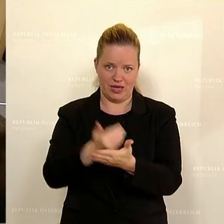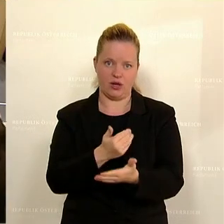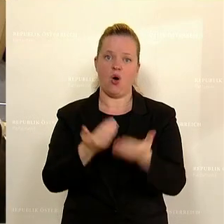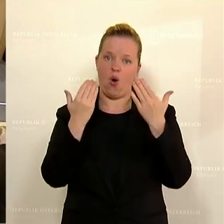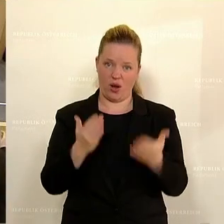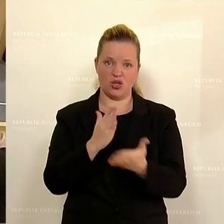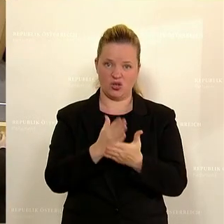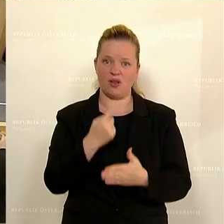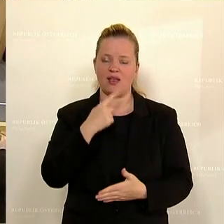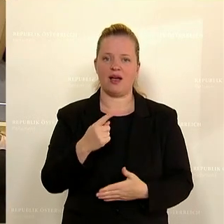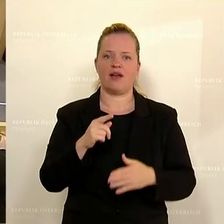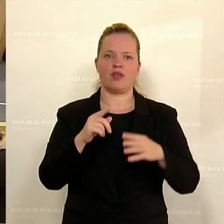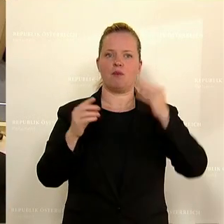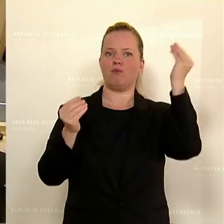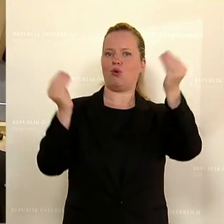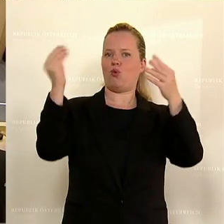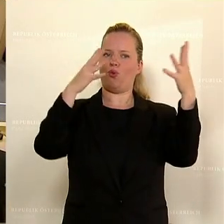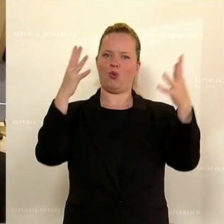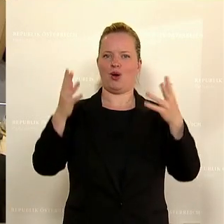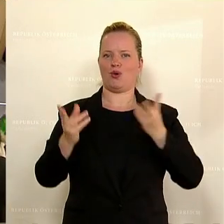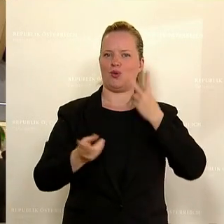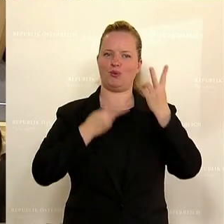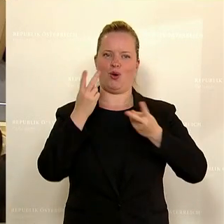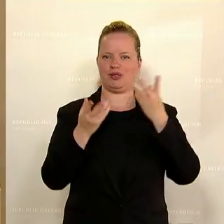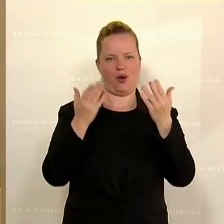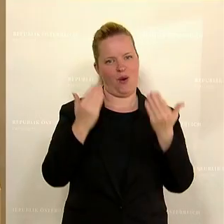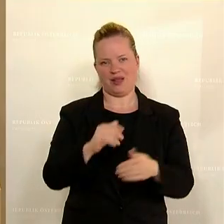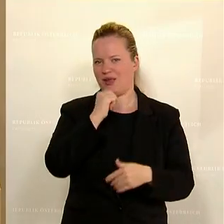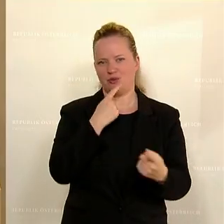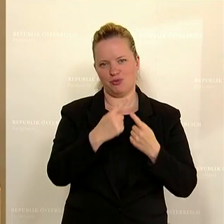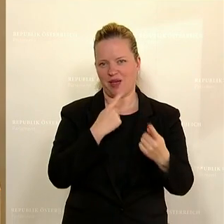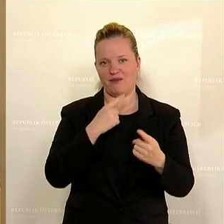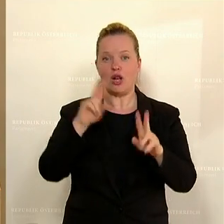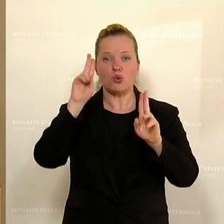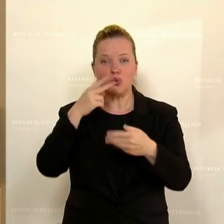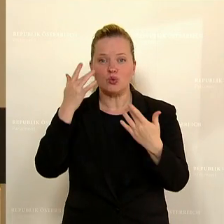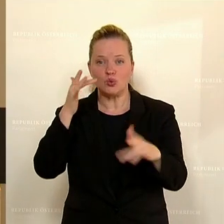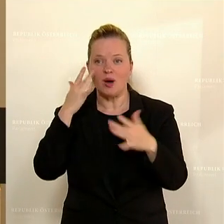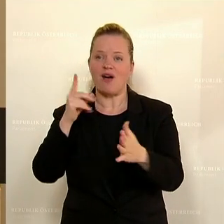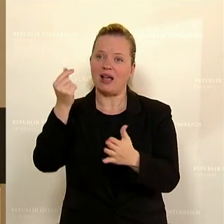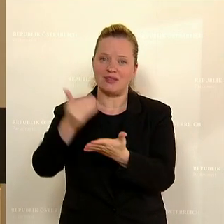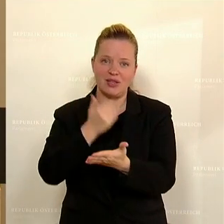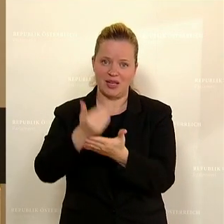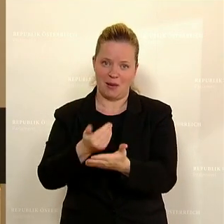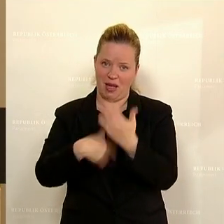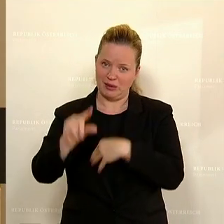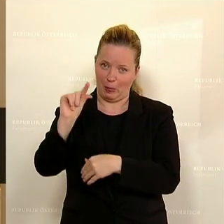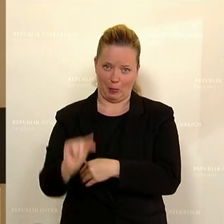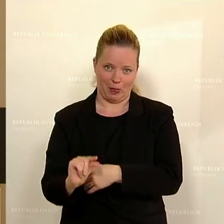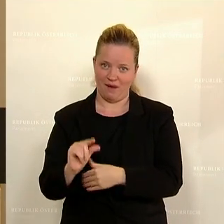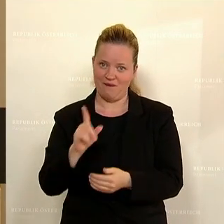Die Bildungssprecherin der Grünen ist am Wort, Sibylle Hamann. Darum reden wir da nicht, weil was Menschen mit Kunst und Kultur verdienen, ist oft sehr wenig.